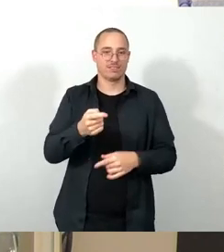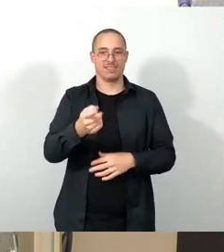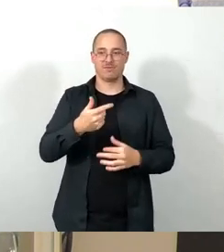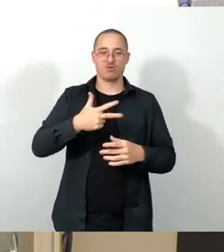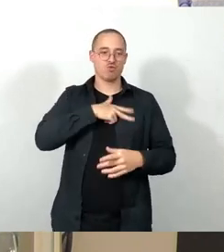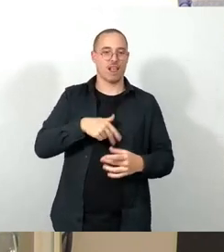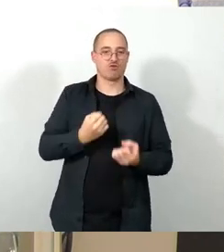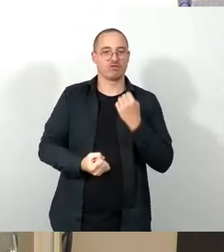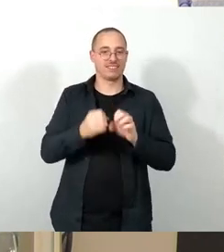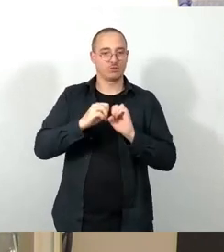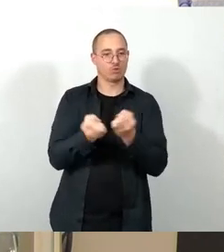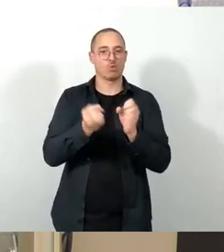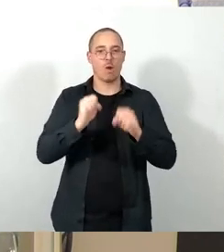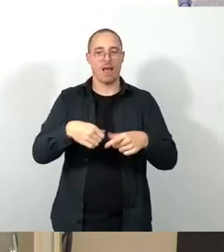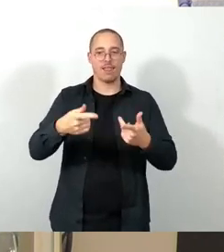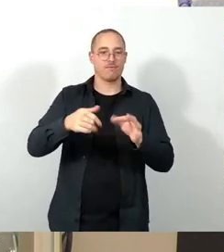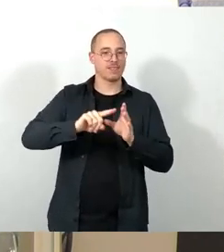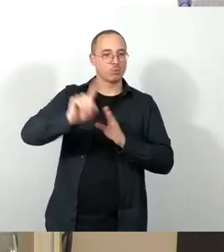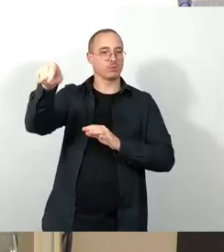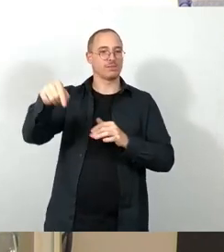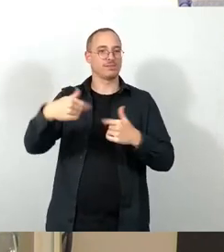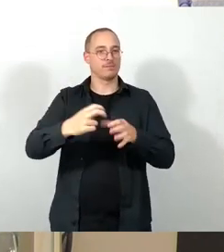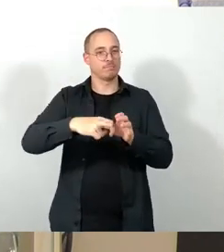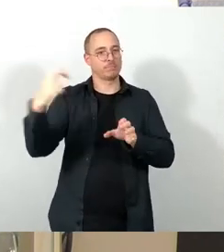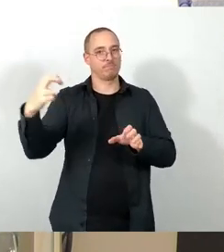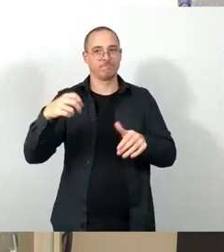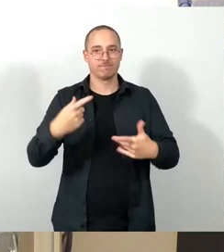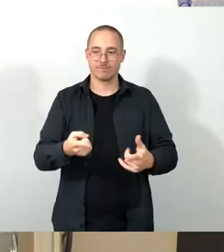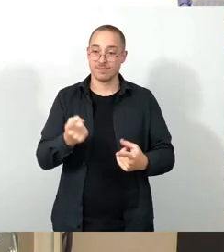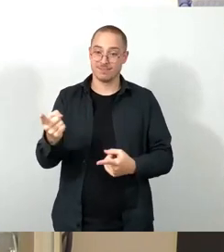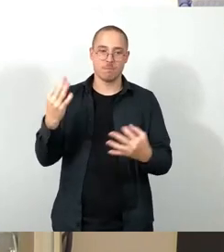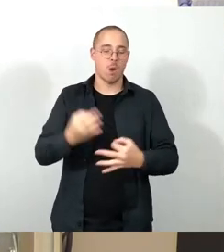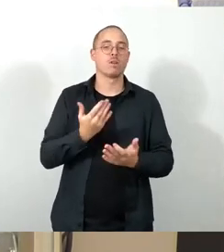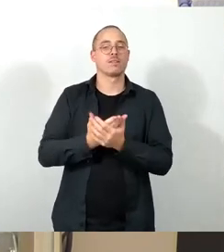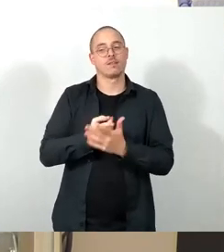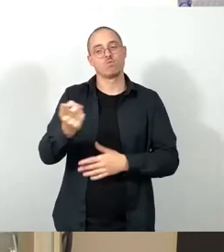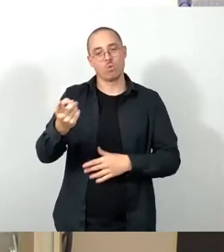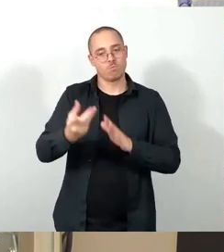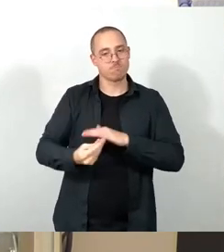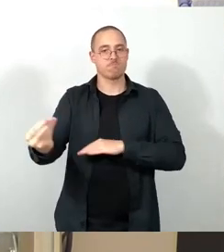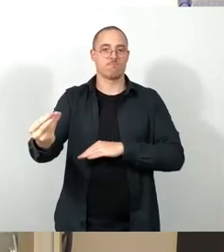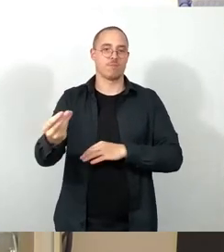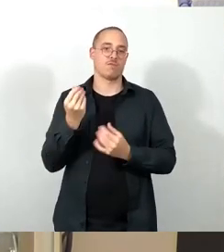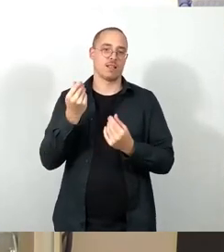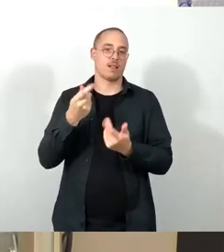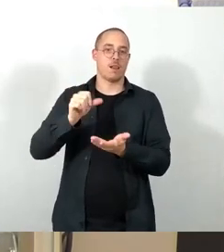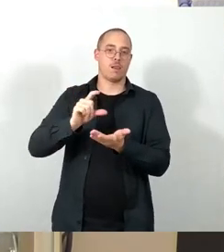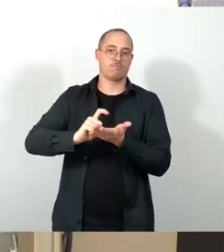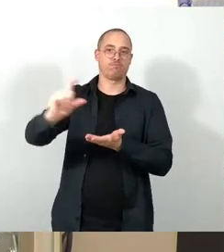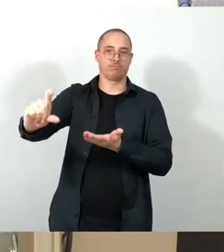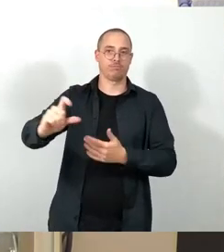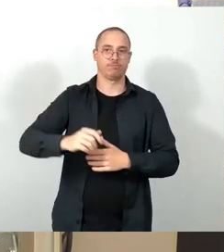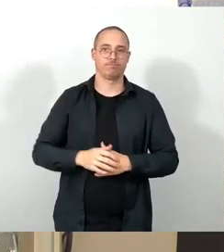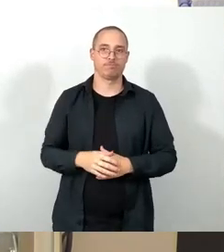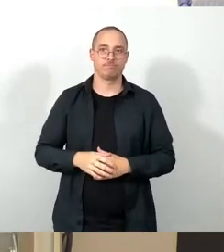wenig Einkommen auch Unterstützung zuteilwerden zu lassen. Die zweite inhaltliche Ausweitung des